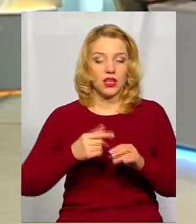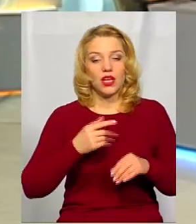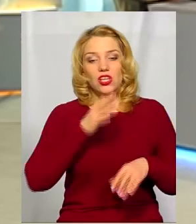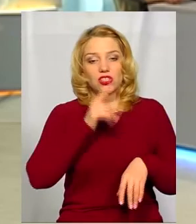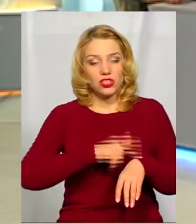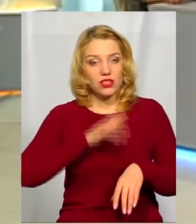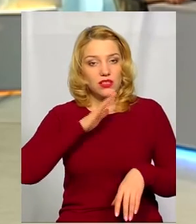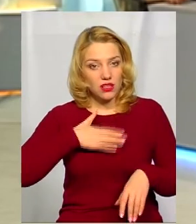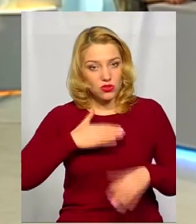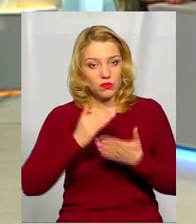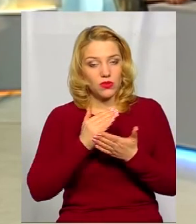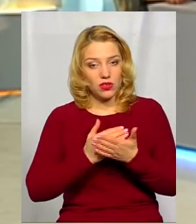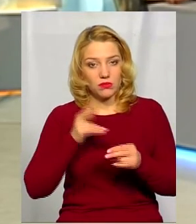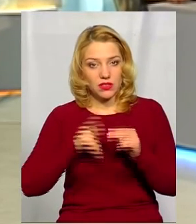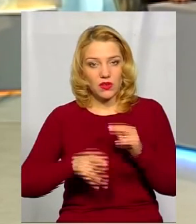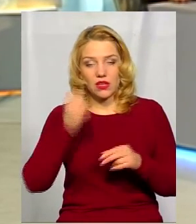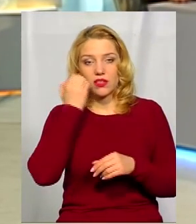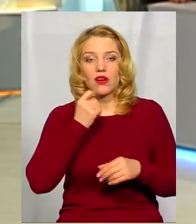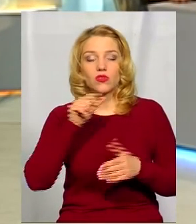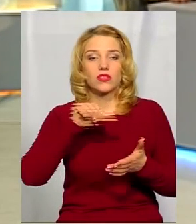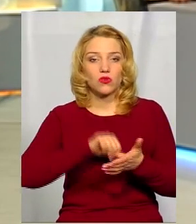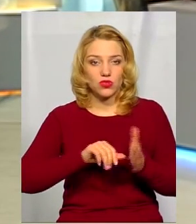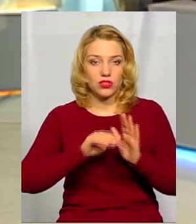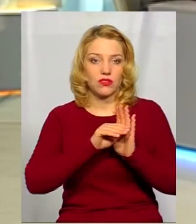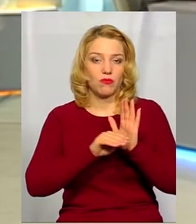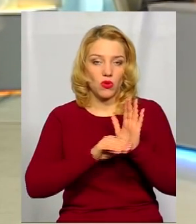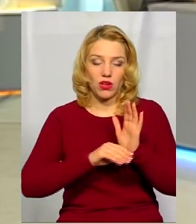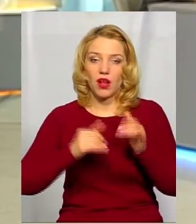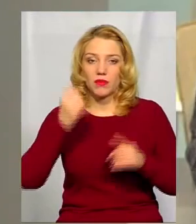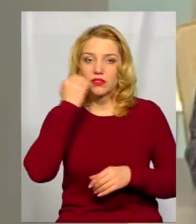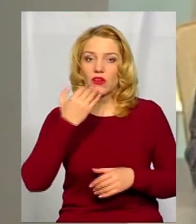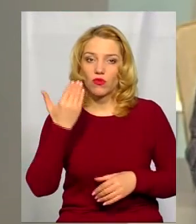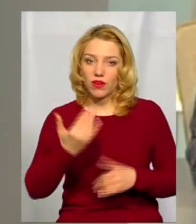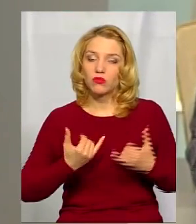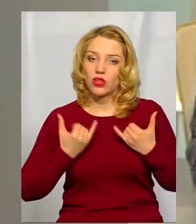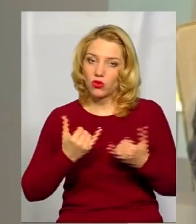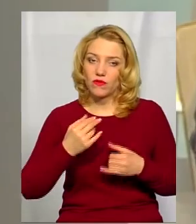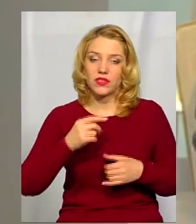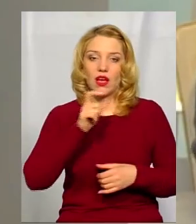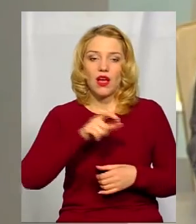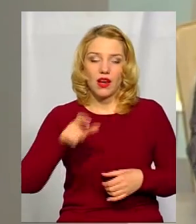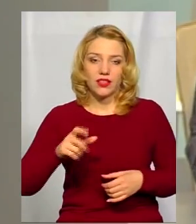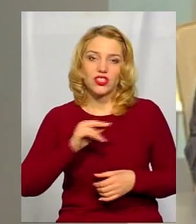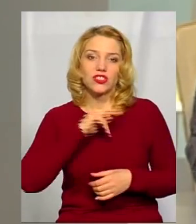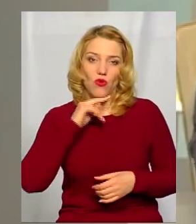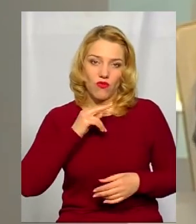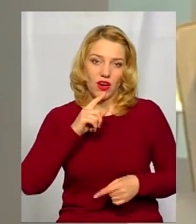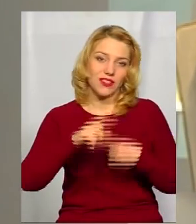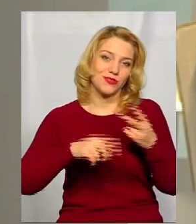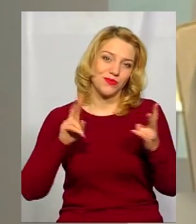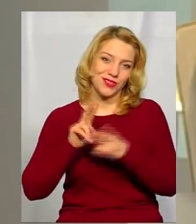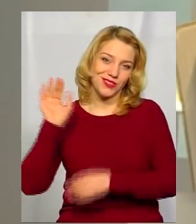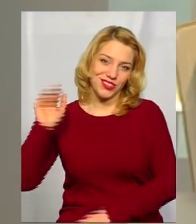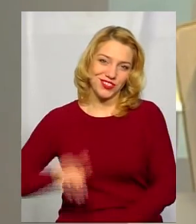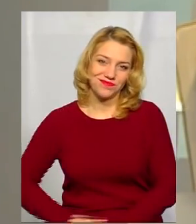нашої програми збіг. Дякую вам за участь у програмі, дякую вам, шановні глядачі, за увагу і до зустрічі у наступній